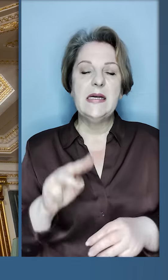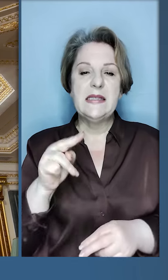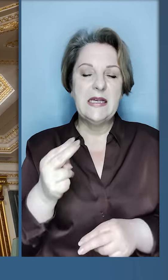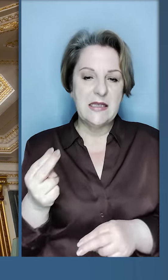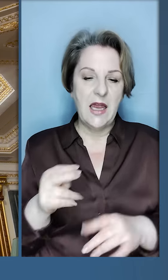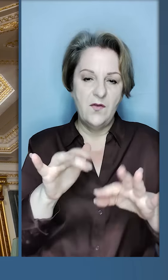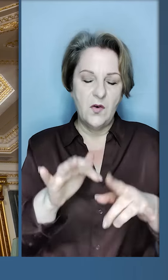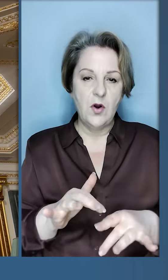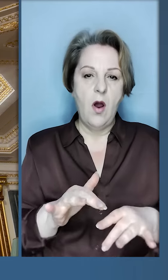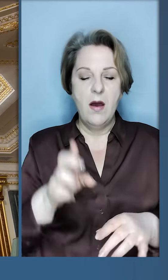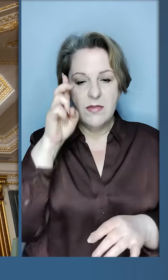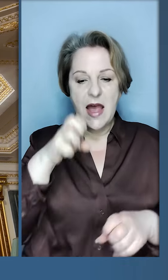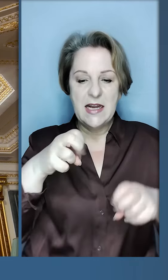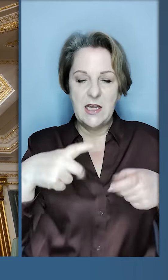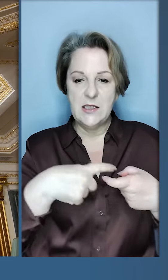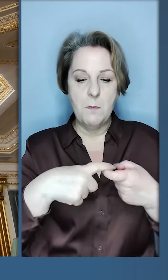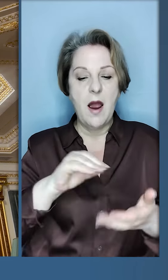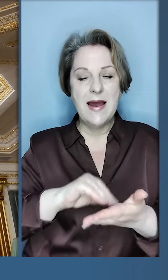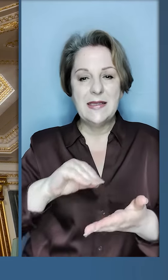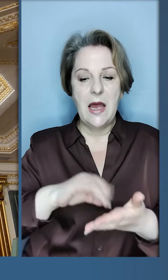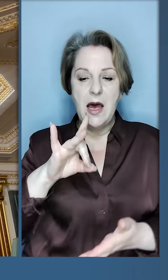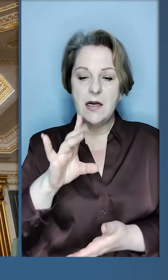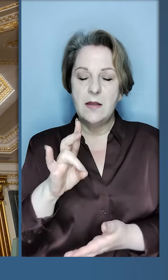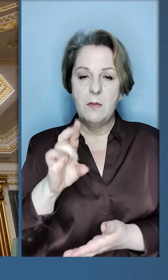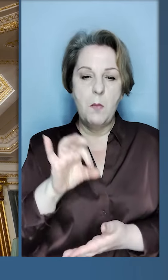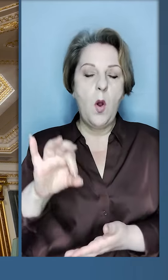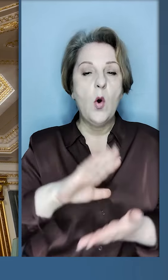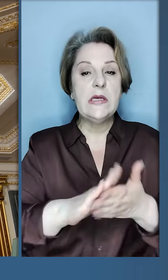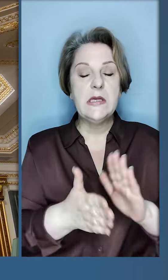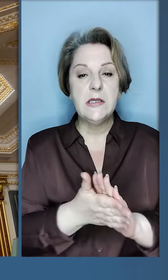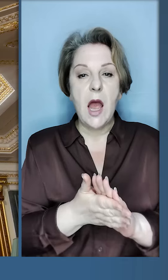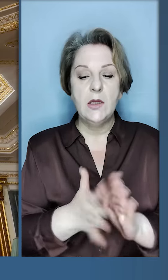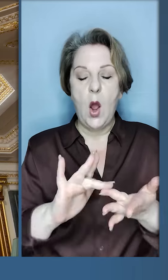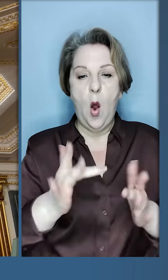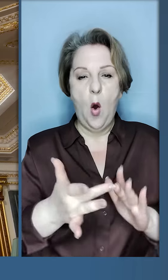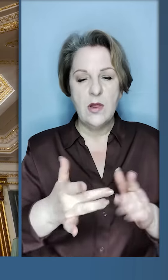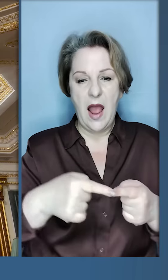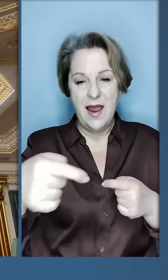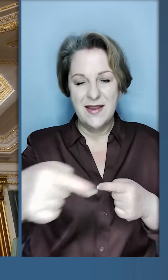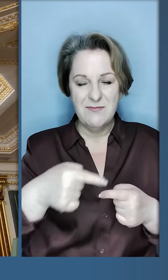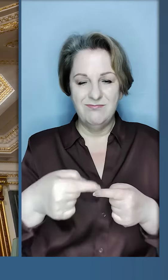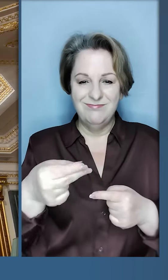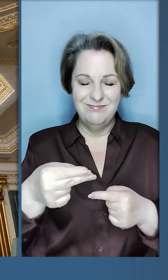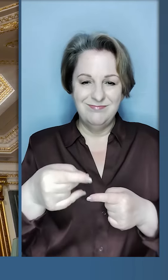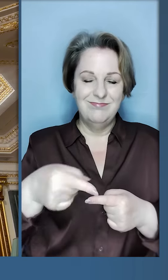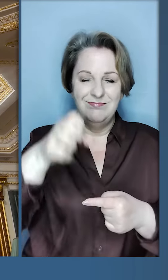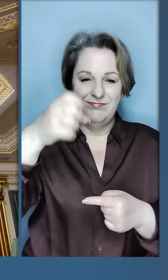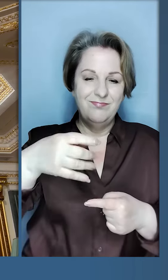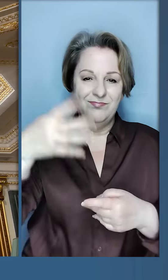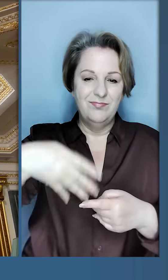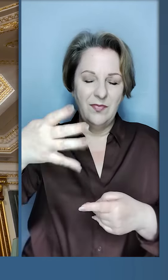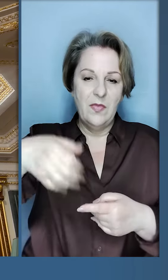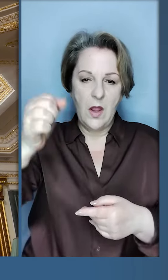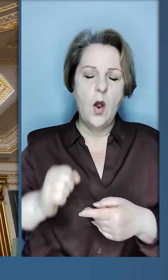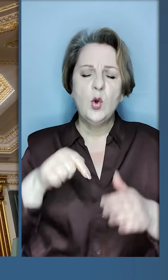Мінцифрою, Держспазв'язком та секретарем РНБО щодо ситуації з онлайн-казино. Змістовні